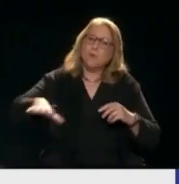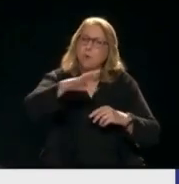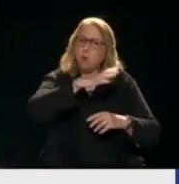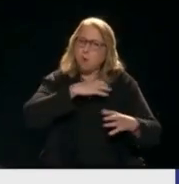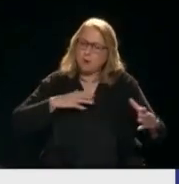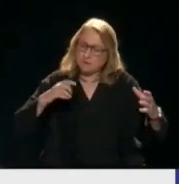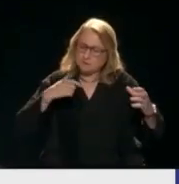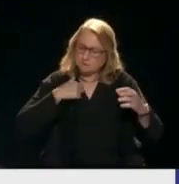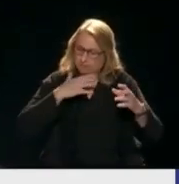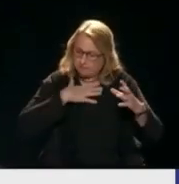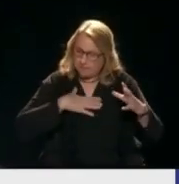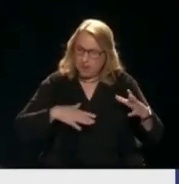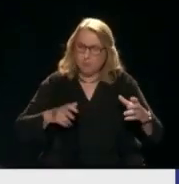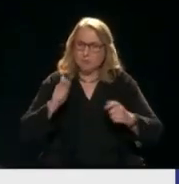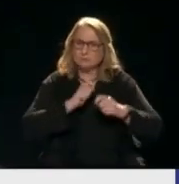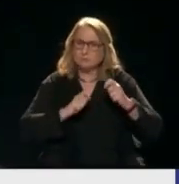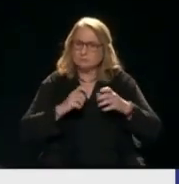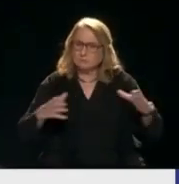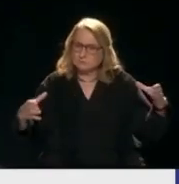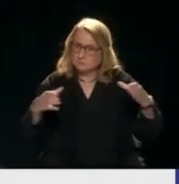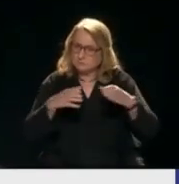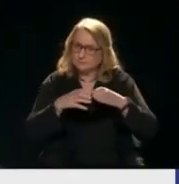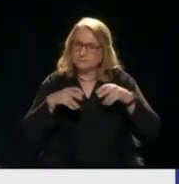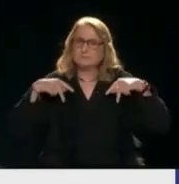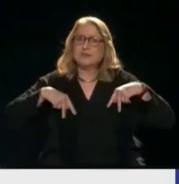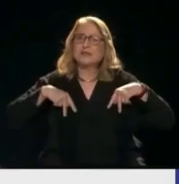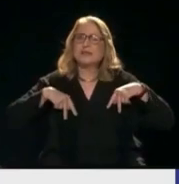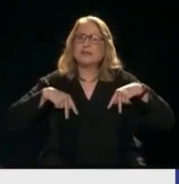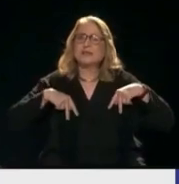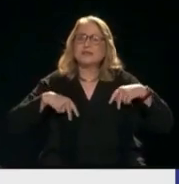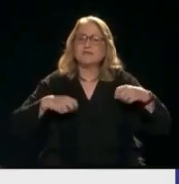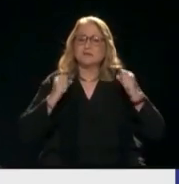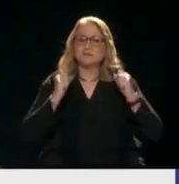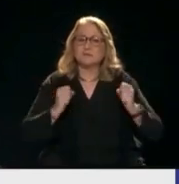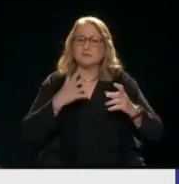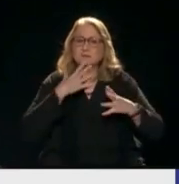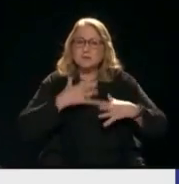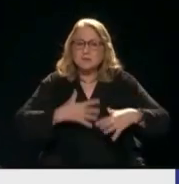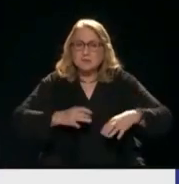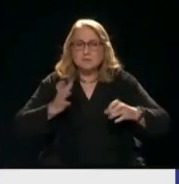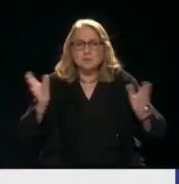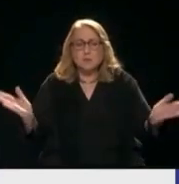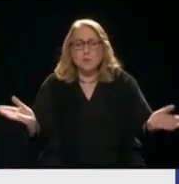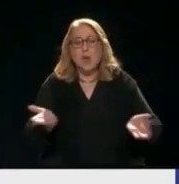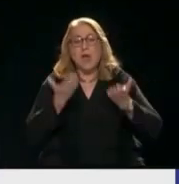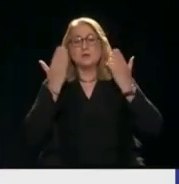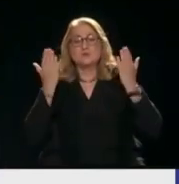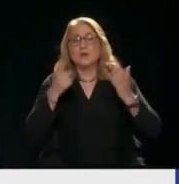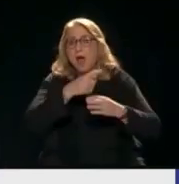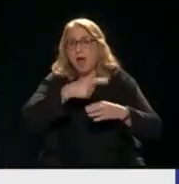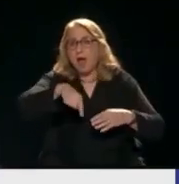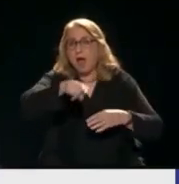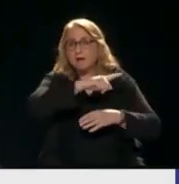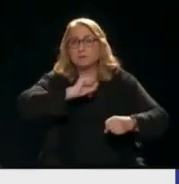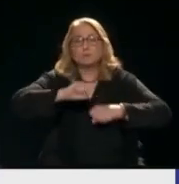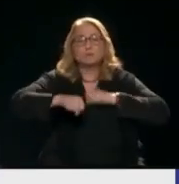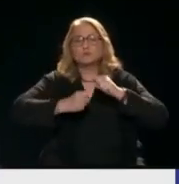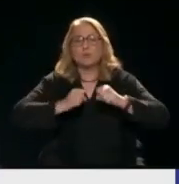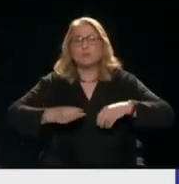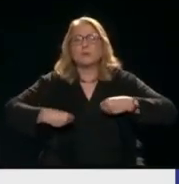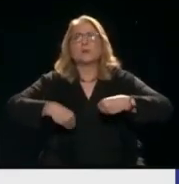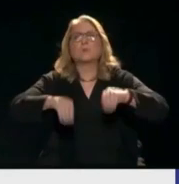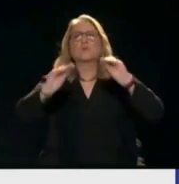συγκροτήσουν Ένα κυβερνητικό σχήμα Μπας και ξεπουλήσουν το Αιγαίο Τουλάχιστον αυτό προσπαθούν τα τελευταία χρόνια